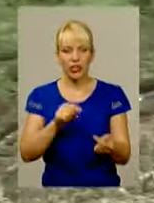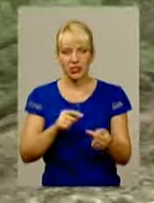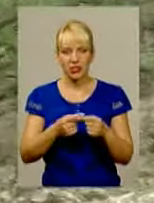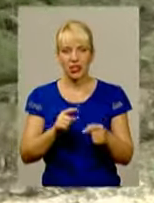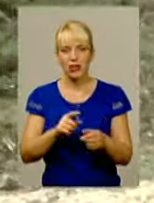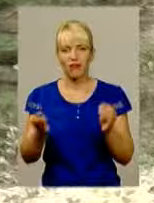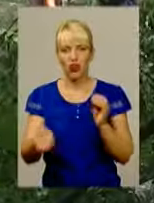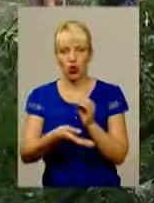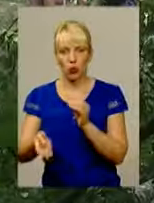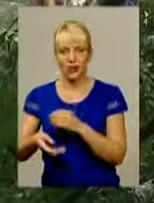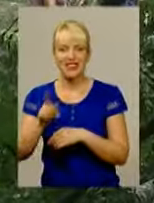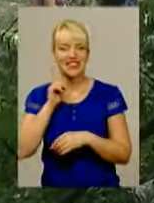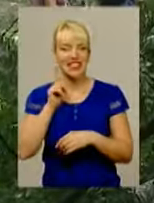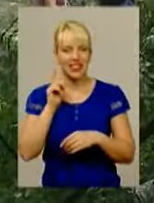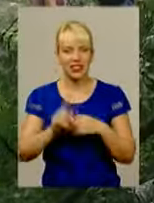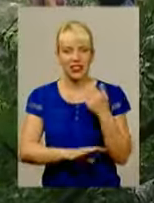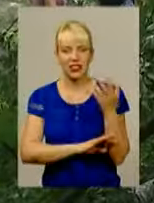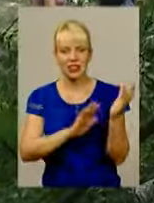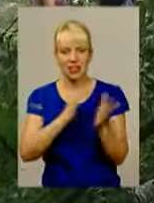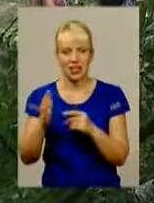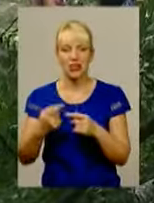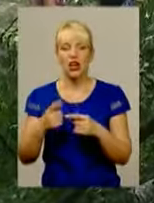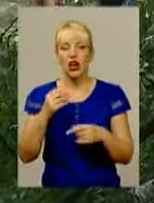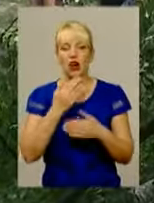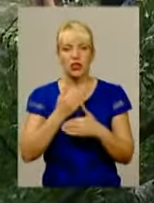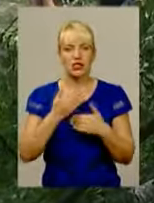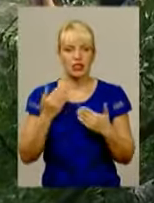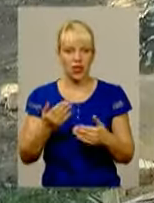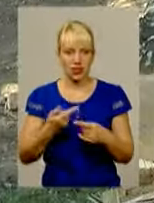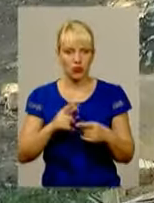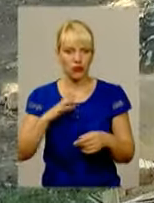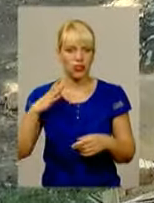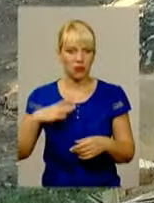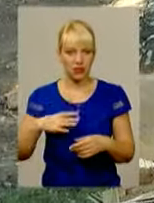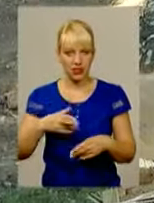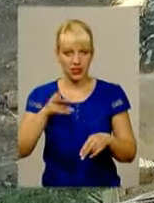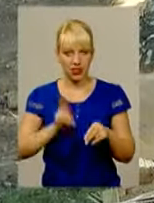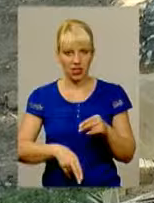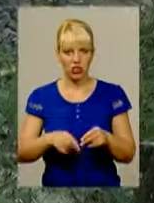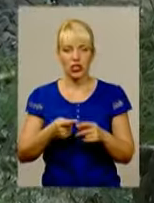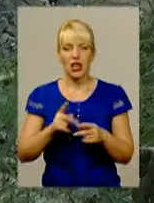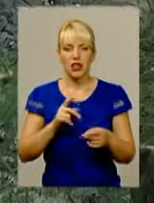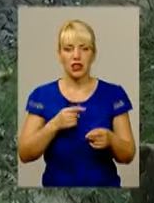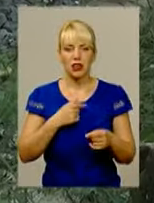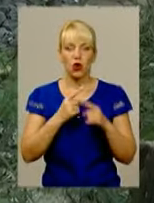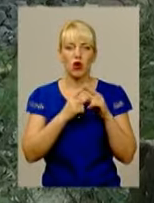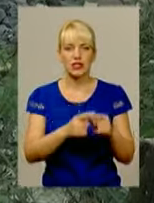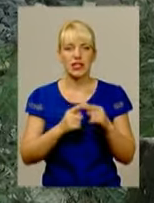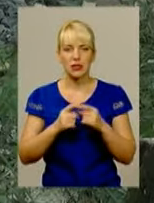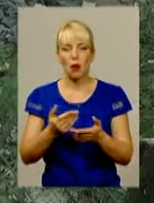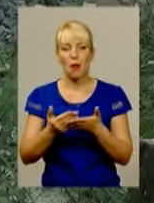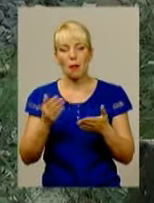планується побудувати багатоповерхівку. Стало останньою краплею в чащі терпіння. Та консенсусу між місцевою владою та активістами